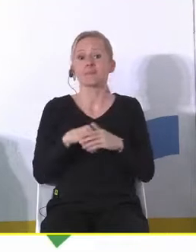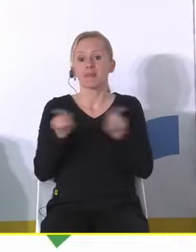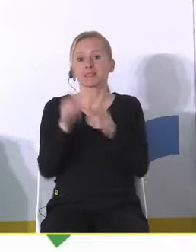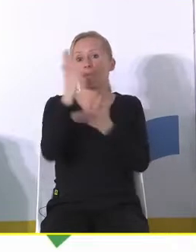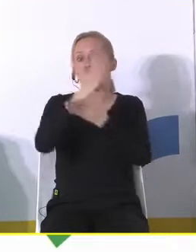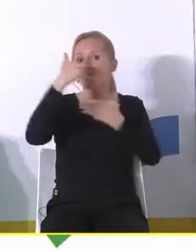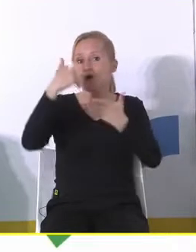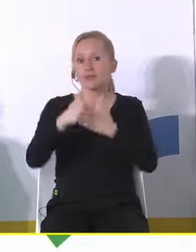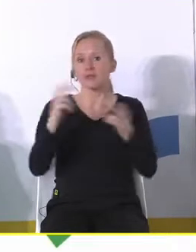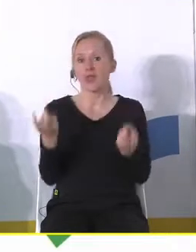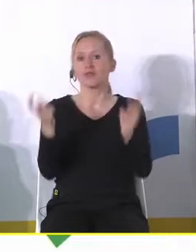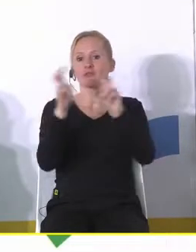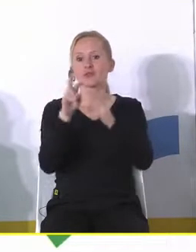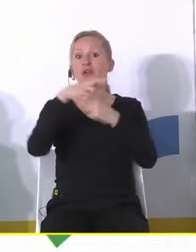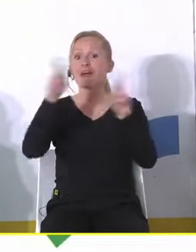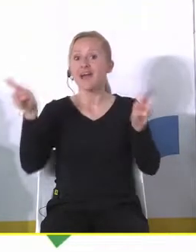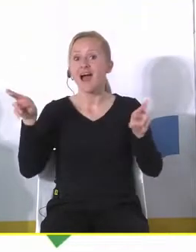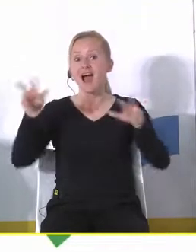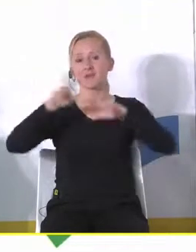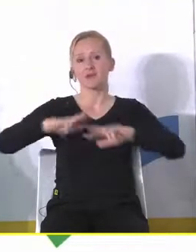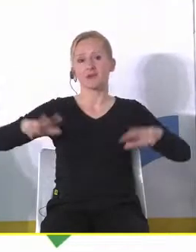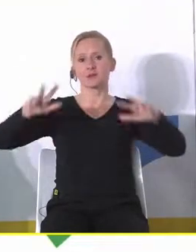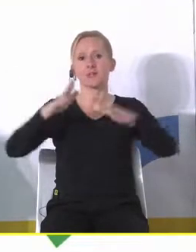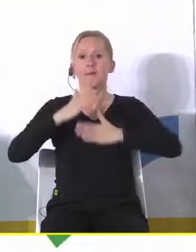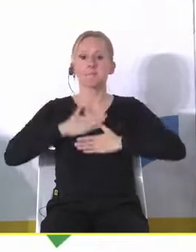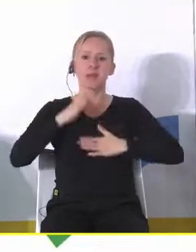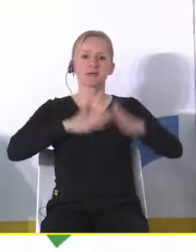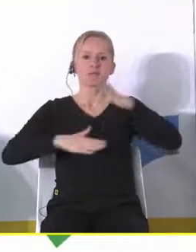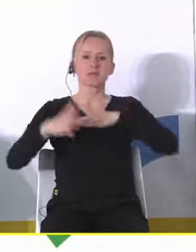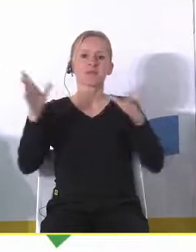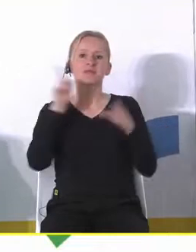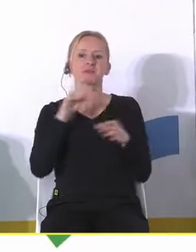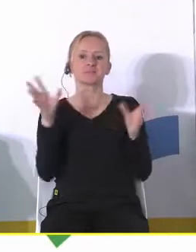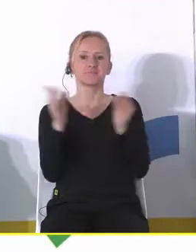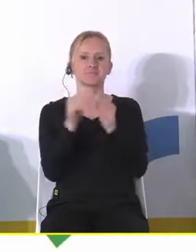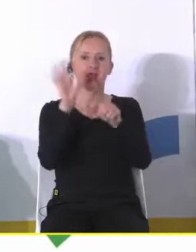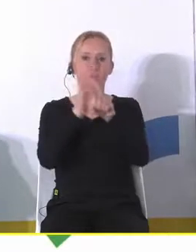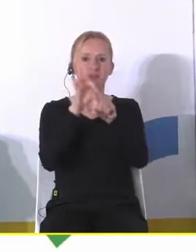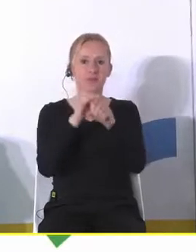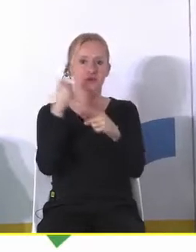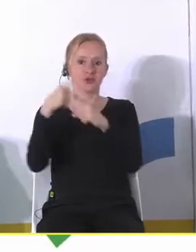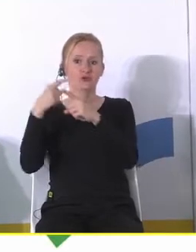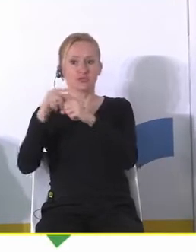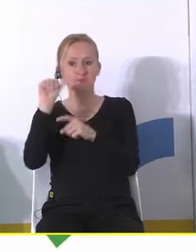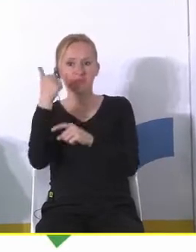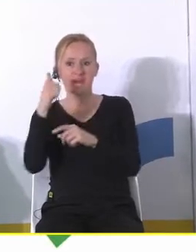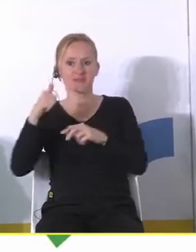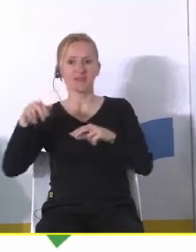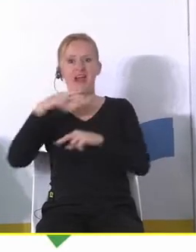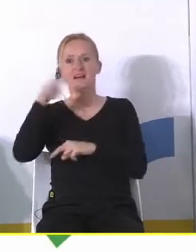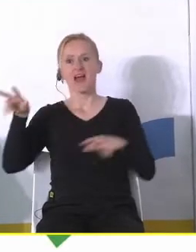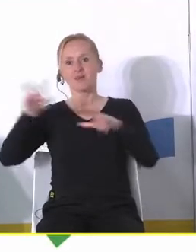województw powstają tak zwane rady rodziny my akurat mamy przyjemność z doktorem Szwarcem być członkami chyba jednej z pierwszych rad